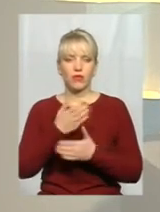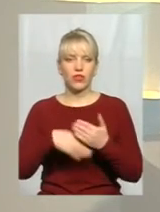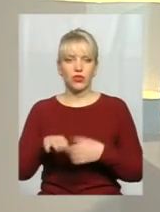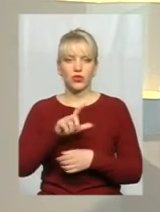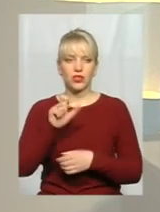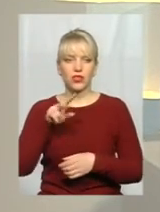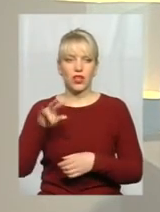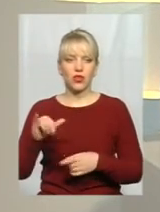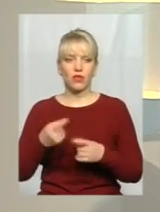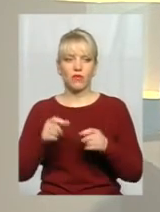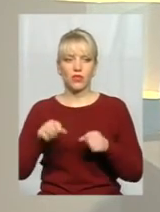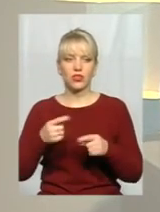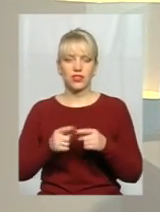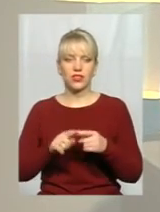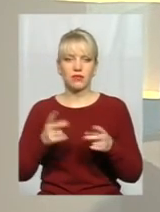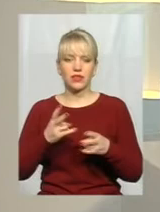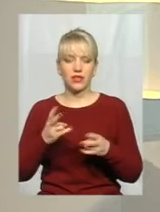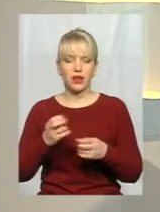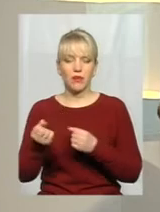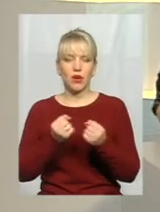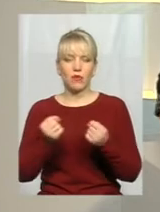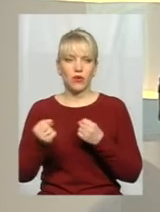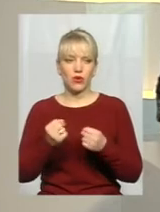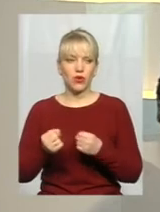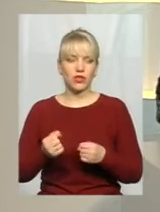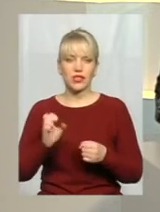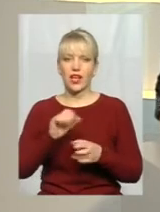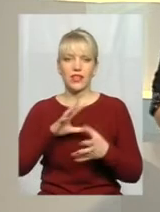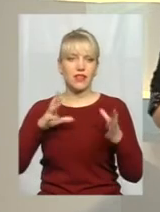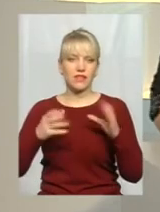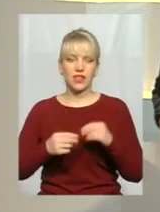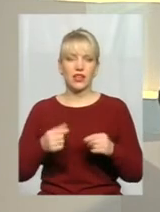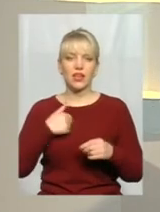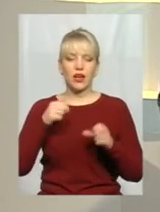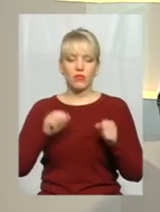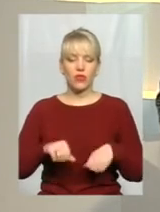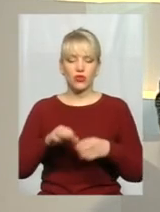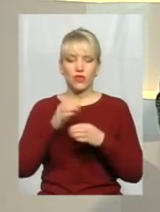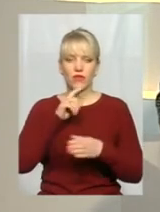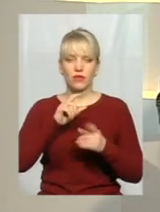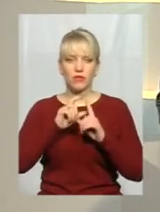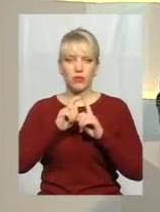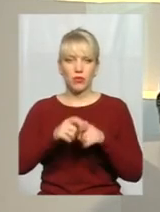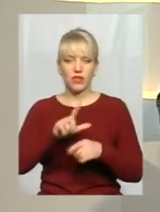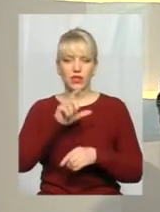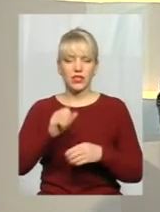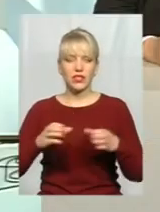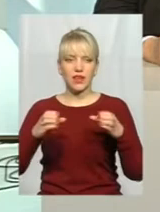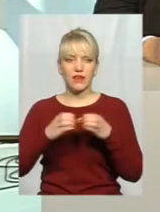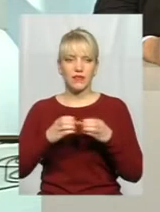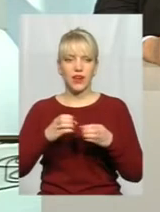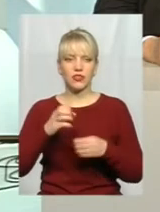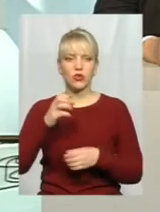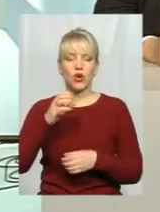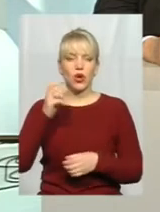Може, з цим потрібно радикально боротися, а не взагалі? Я можу відповідати за фракцію Всеукраїнського об'єднання свобода. Ми у